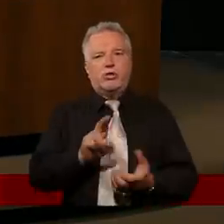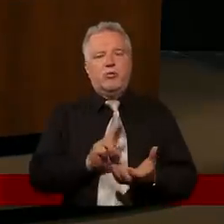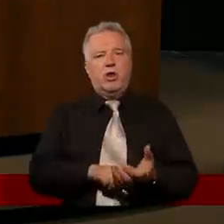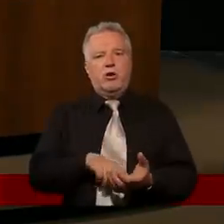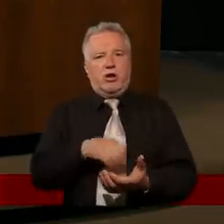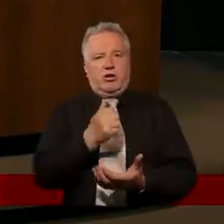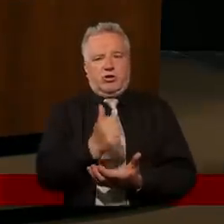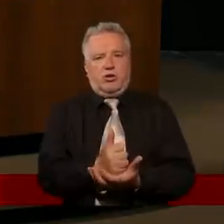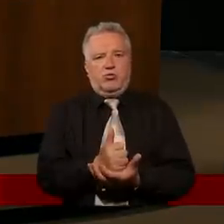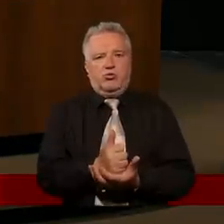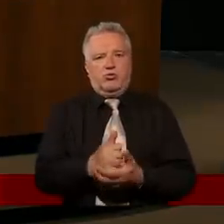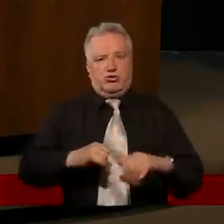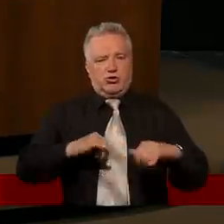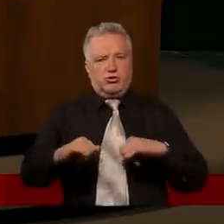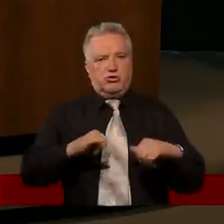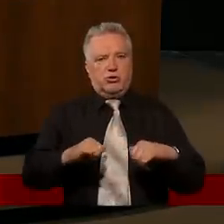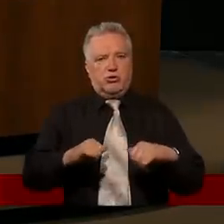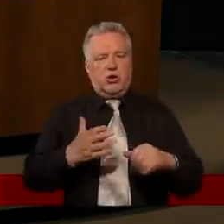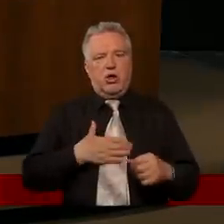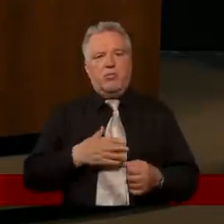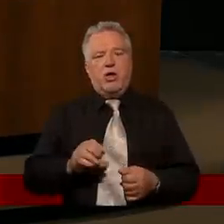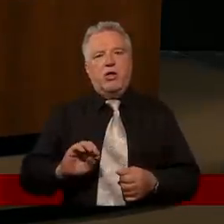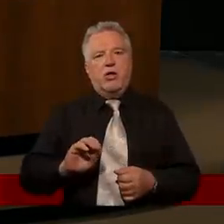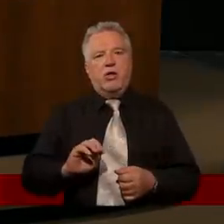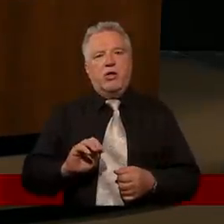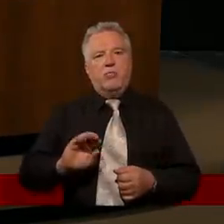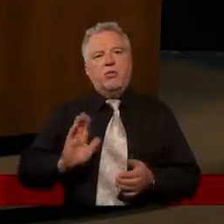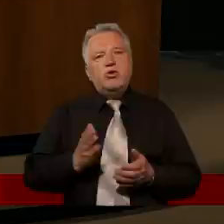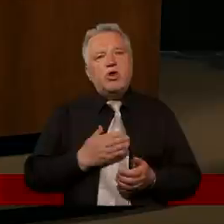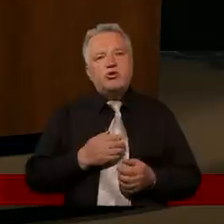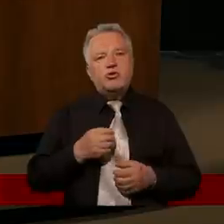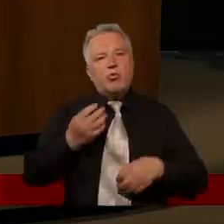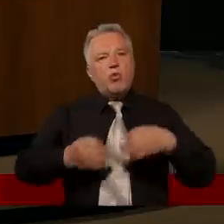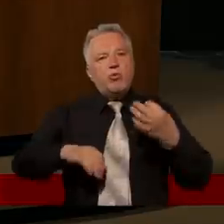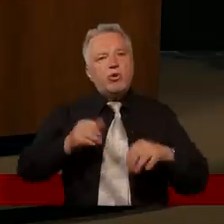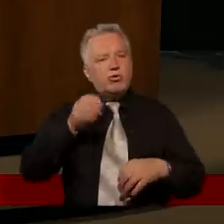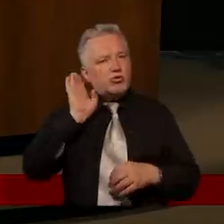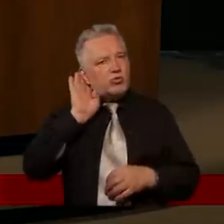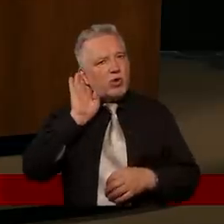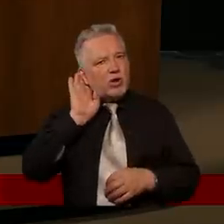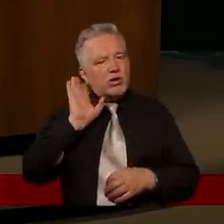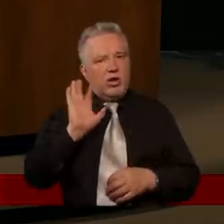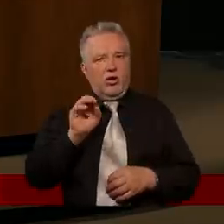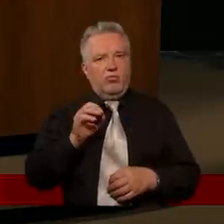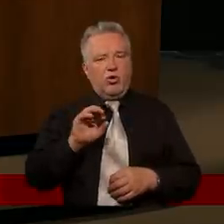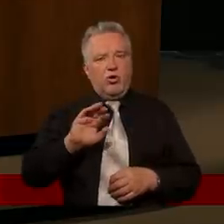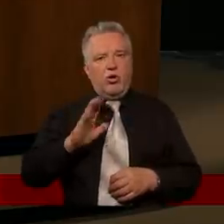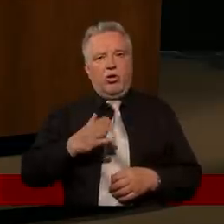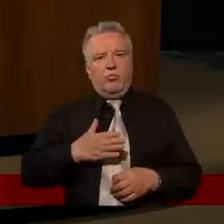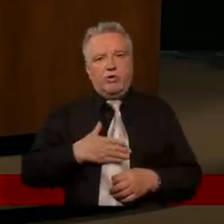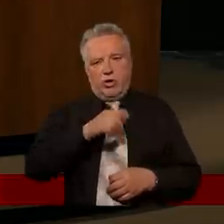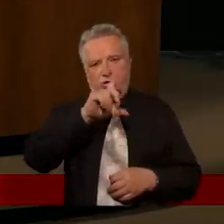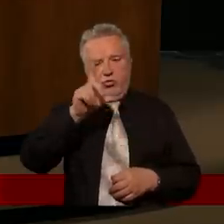takiego zarządzającej osoby, tym ma mniejszą umiejętność słuchania. Po części dlatego, że coraz mniej ludzi